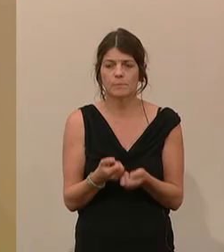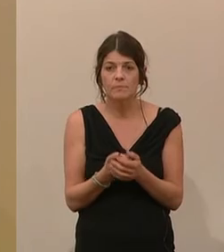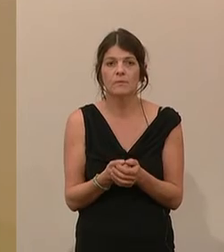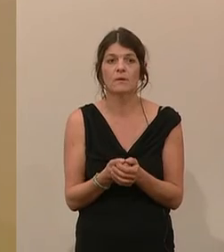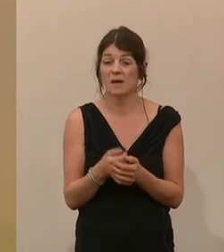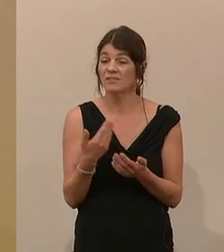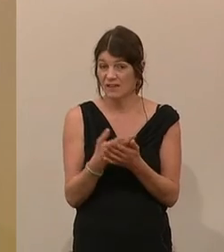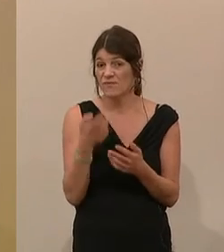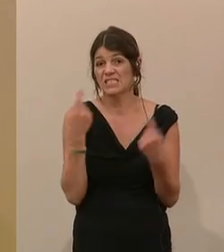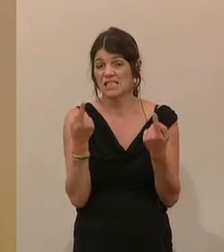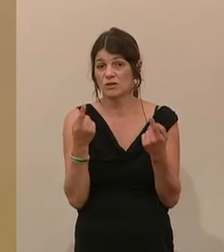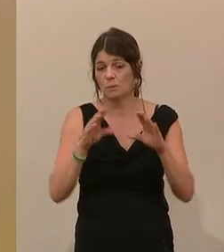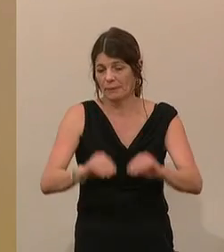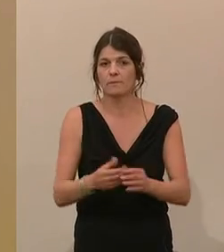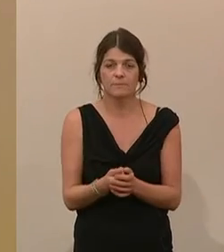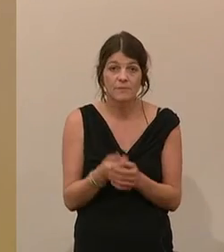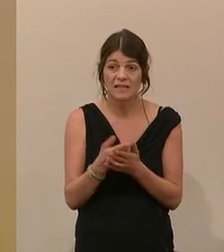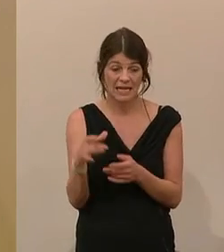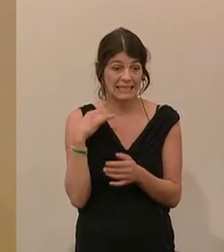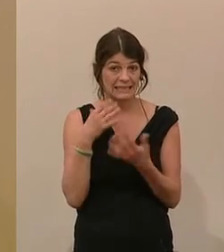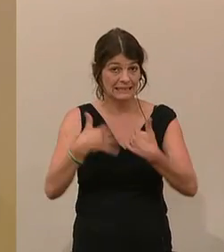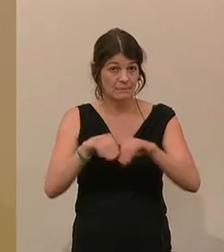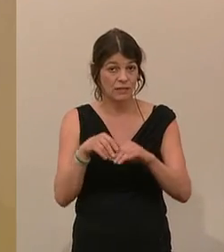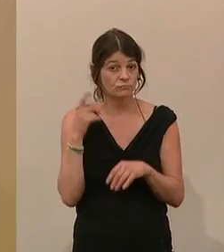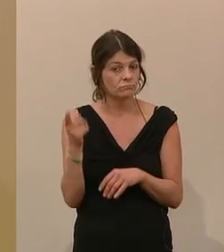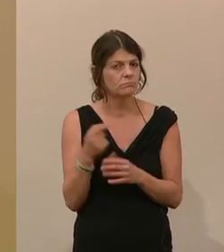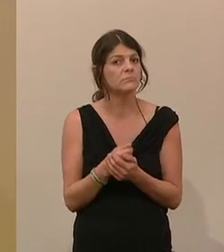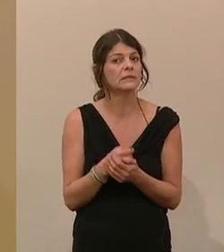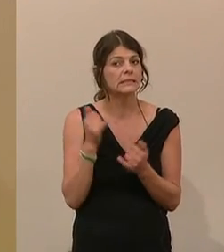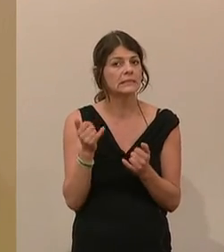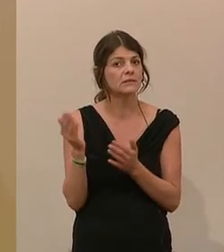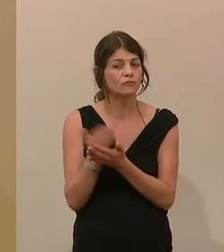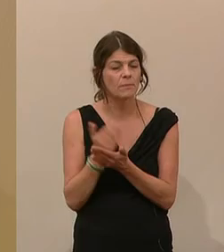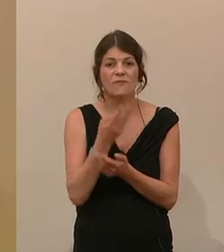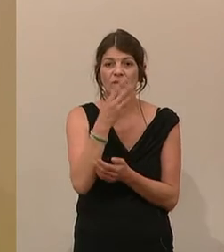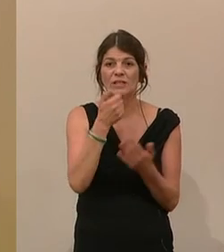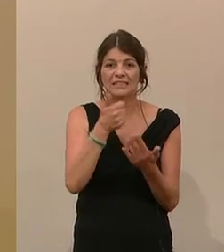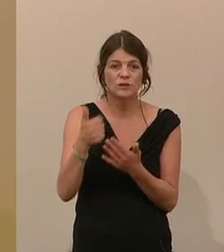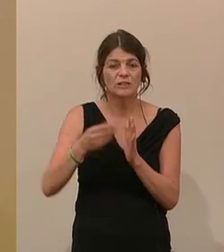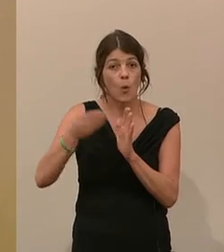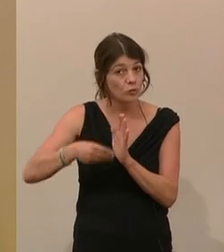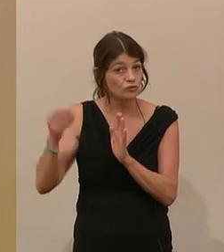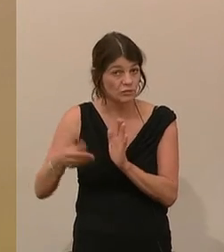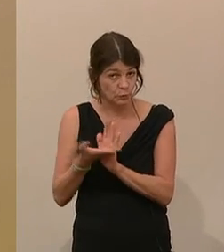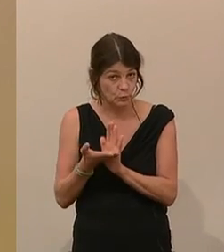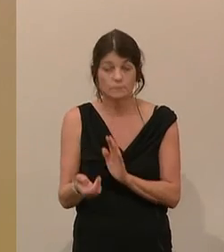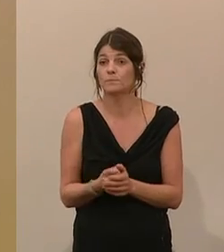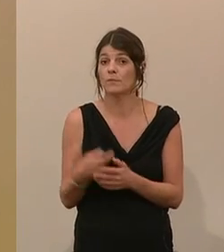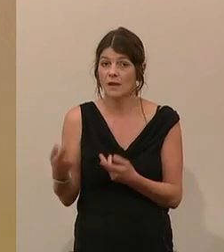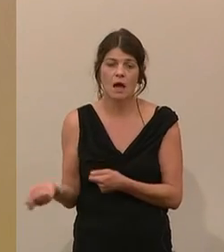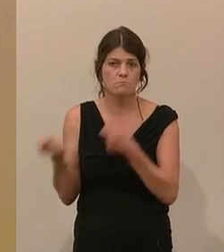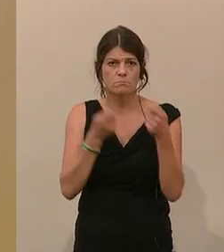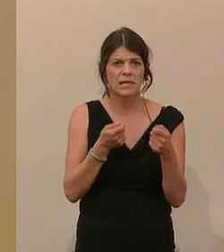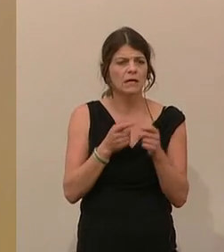Zu diesem Zweck sammelte diese Interessensgemeinschaft 466 Unterschriften und brachte